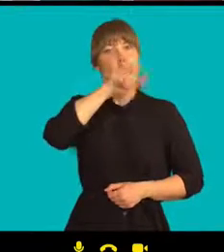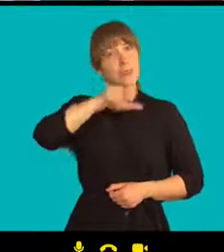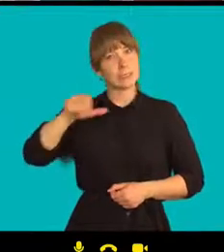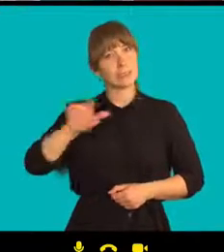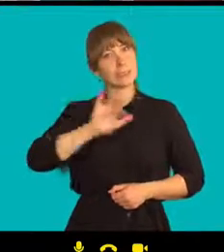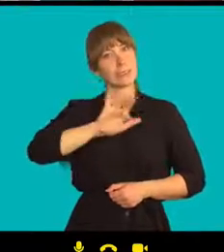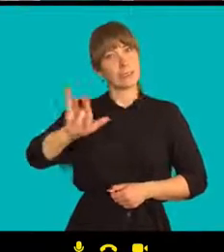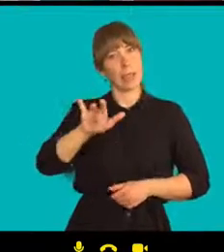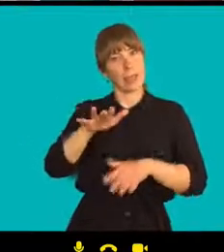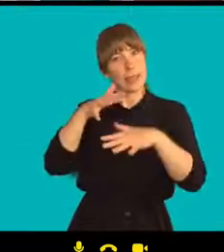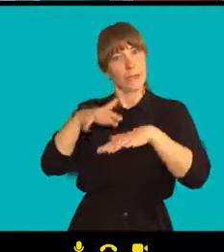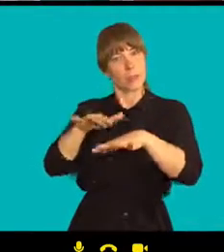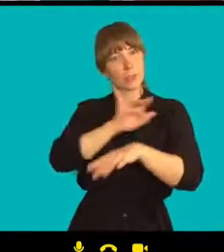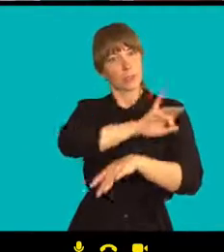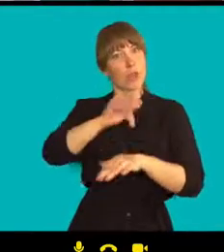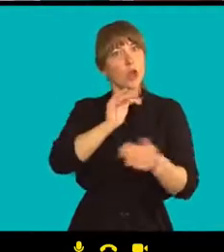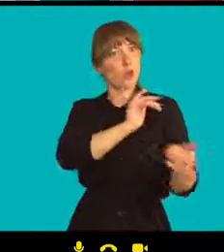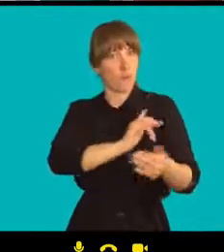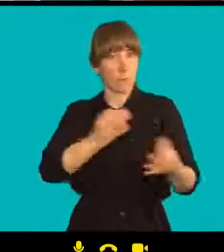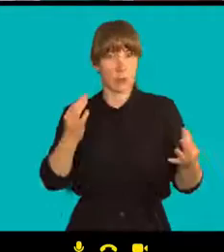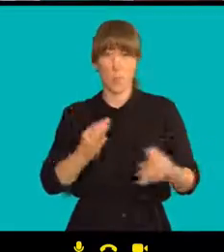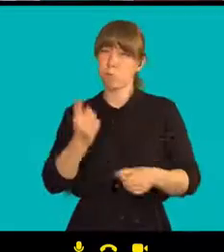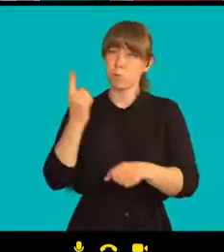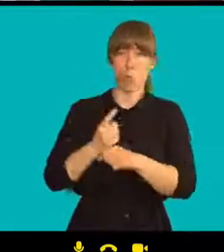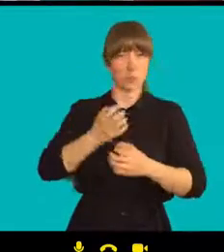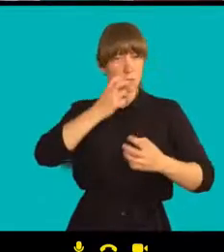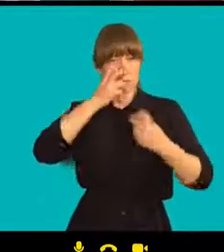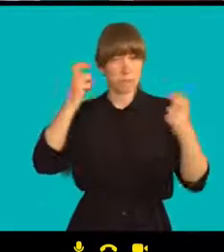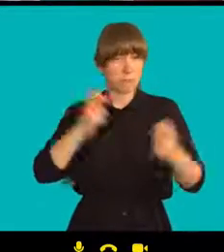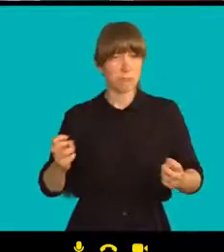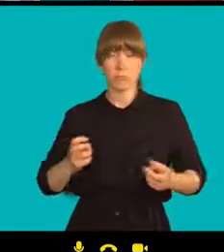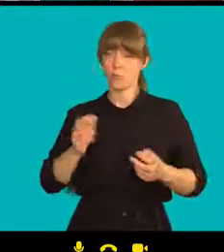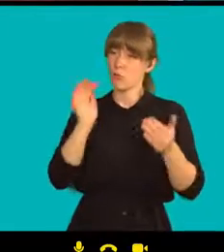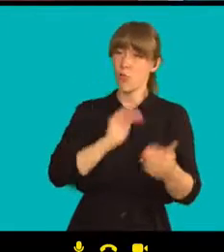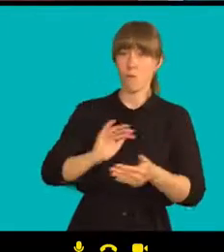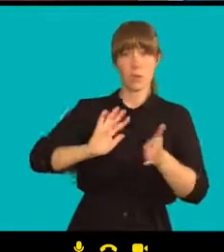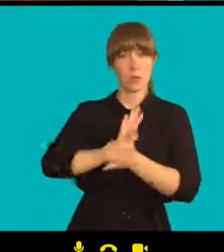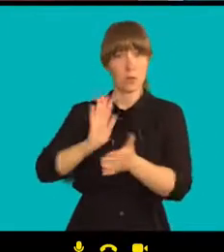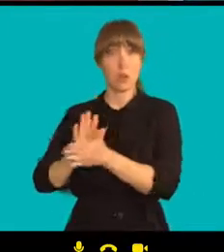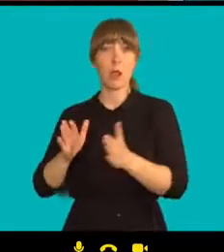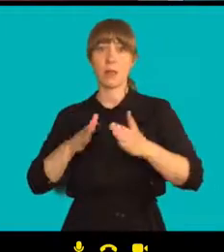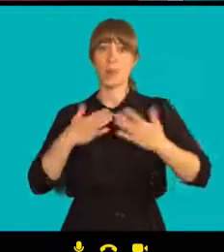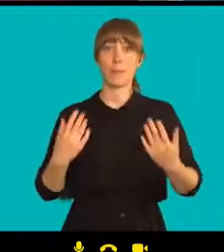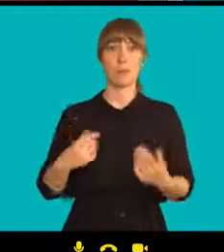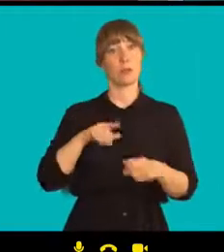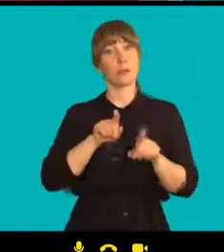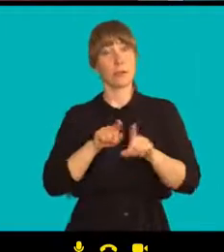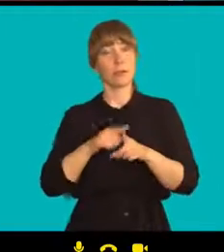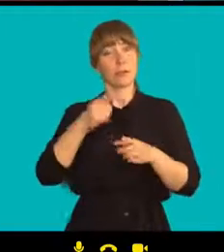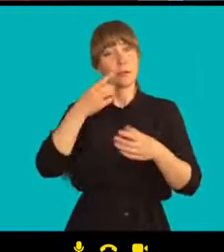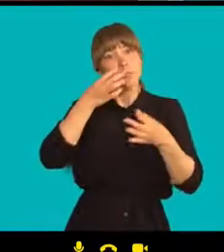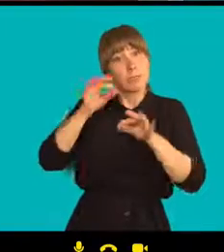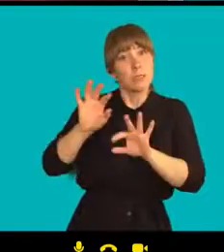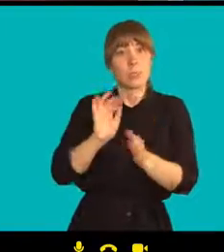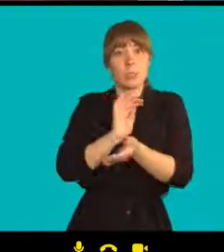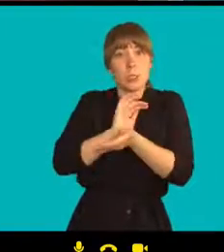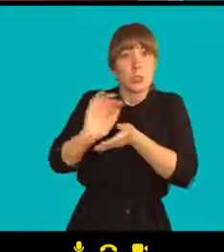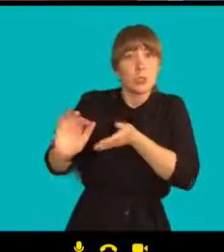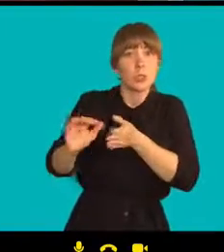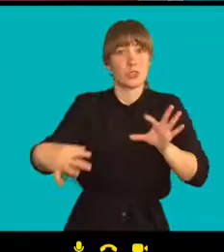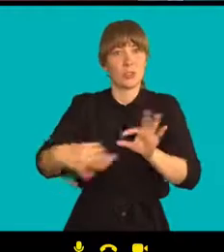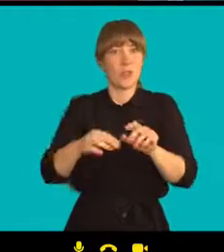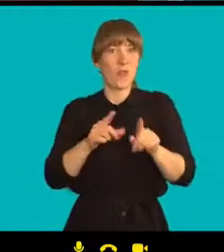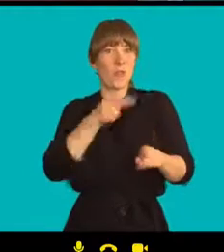tam probleskovala lidskost v tom smyslu, že to byly sami často lidé, kteří byli oběti nějakého, zkrátka